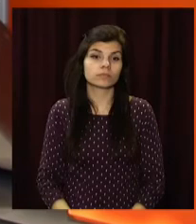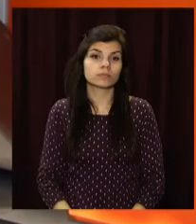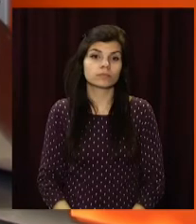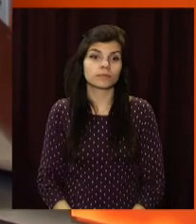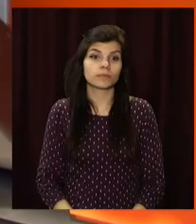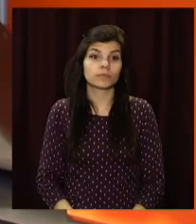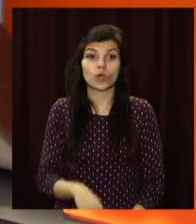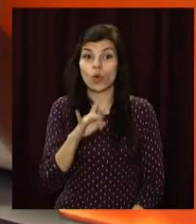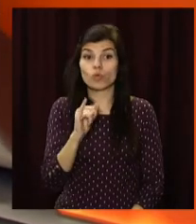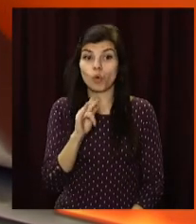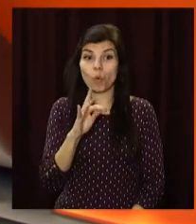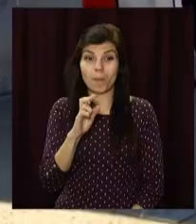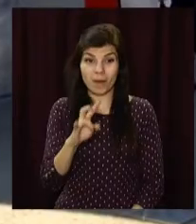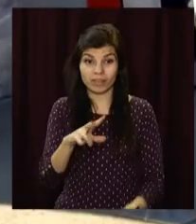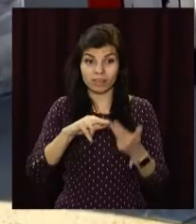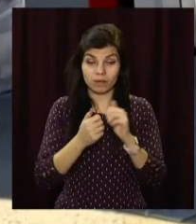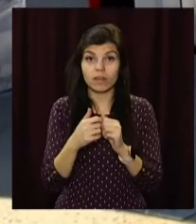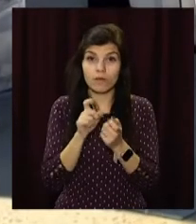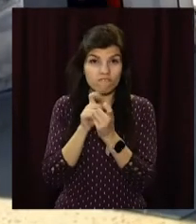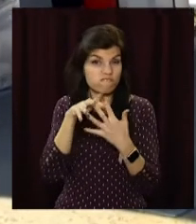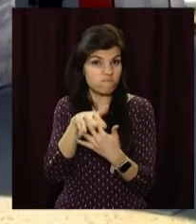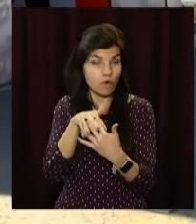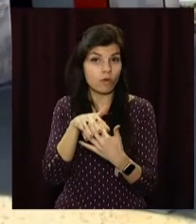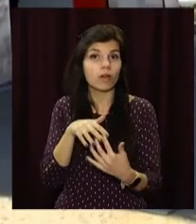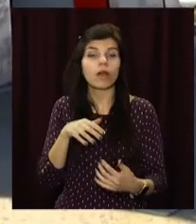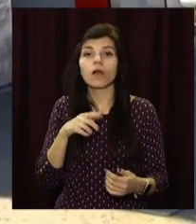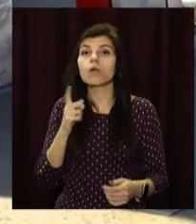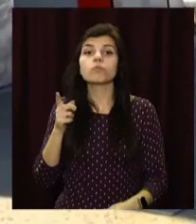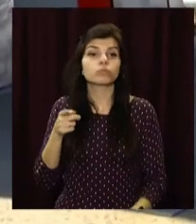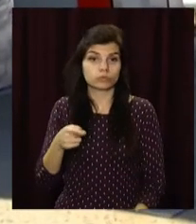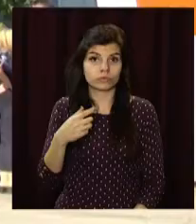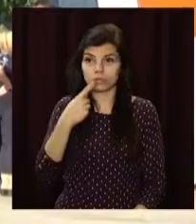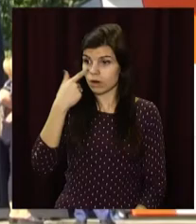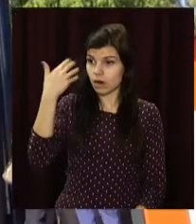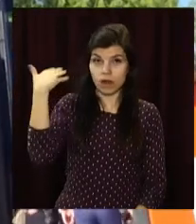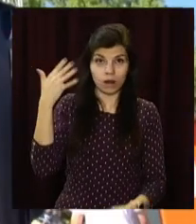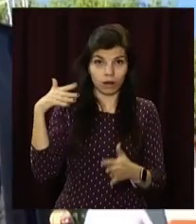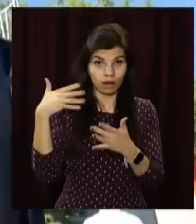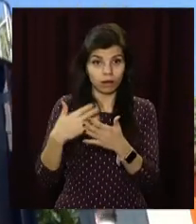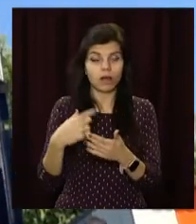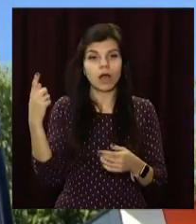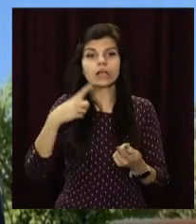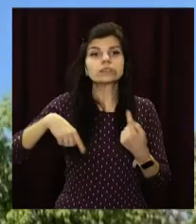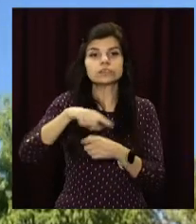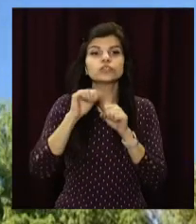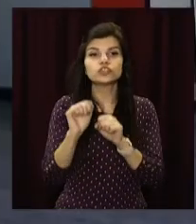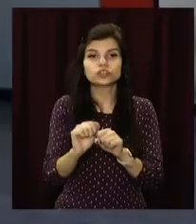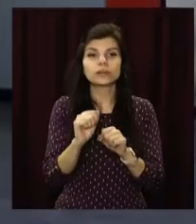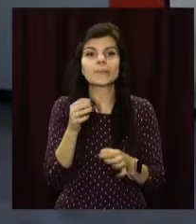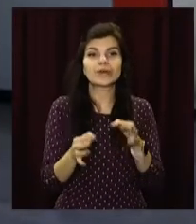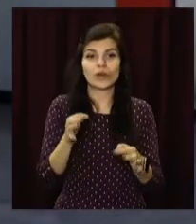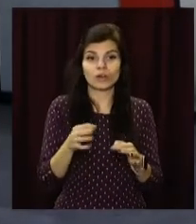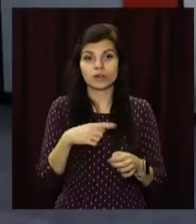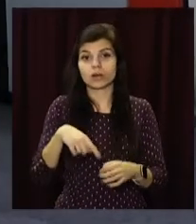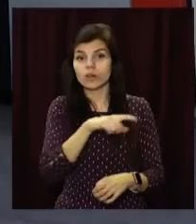З «Рокобаном» у Кам'янському воюють не один місяць, а все через дозвіл на роботу, який підприємству видало Міністерство захисту довкілля та природних ресурсів.